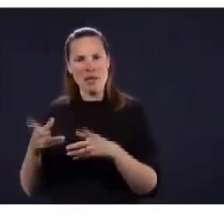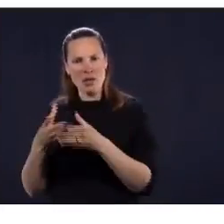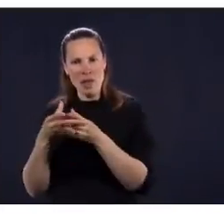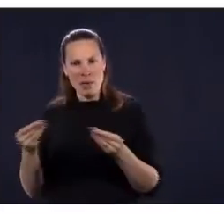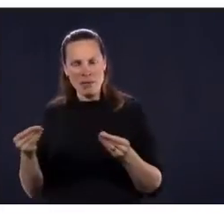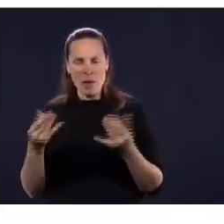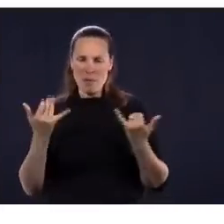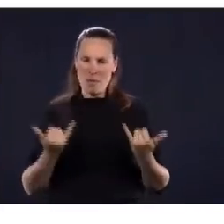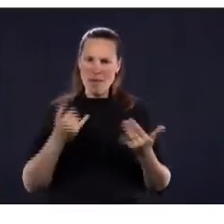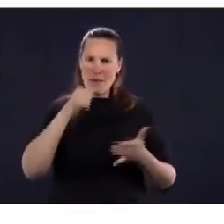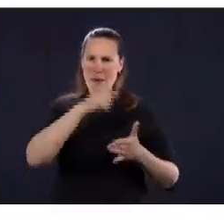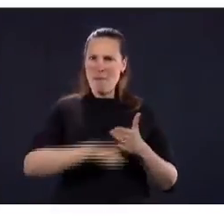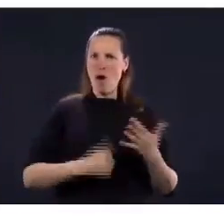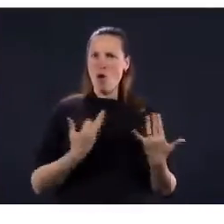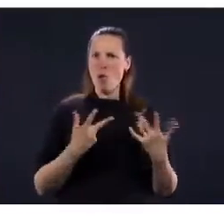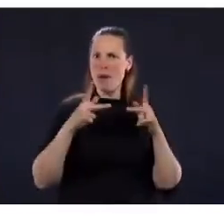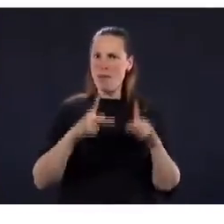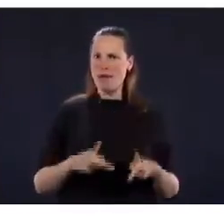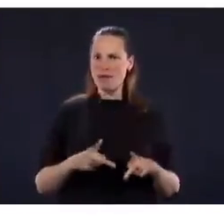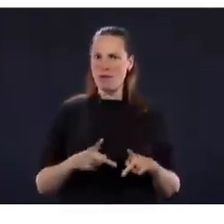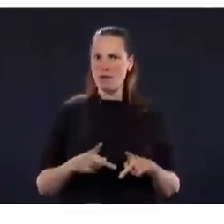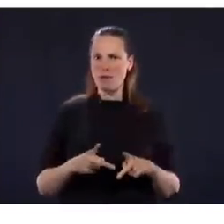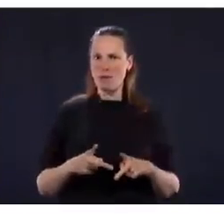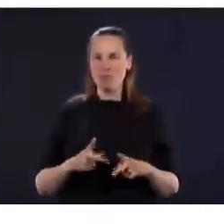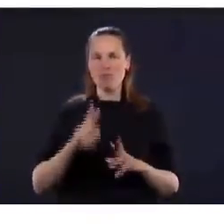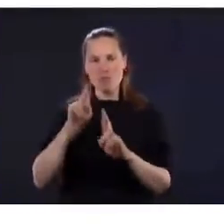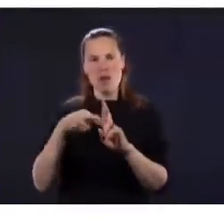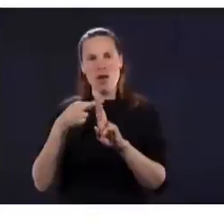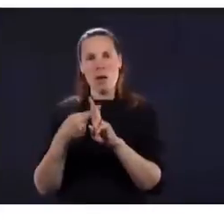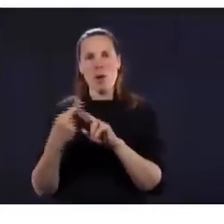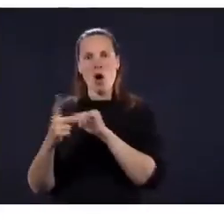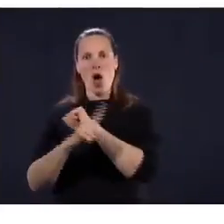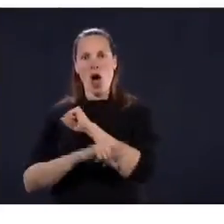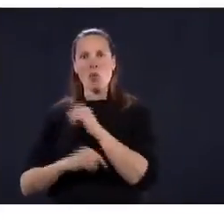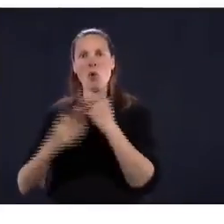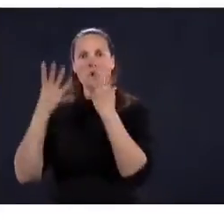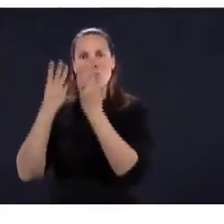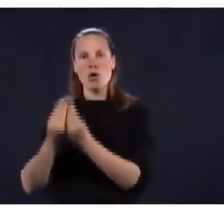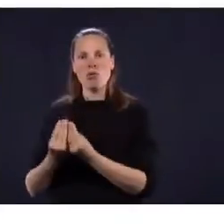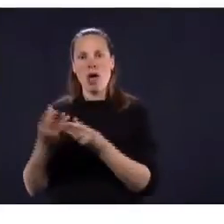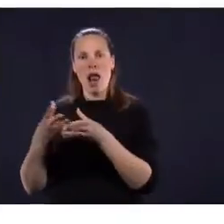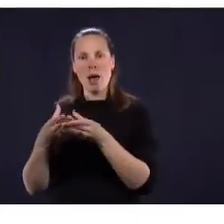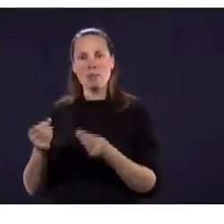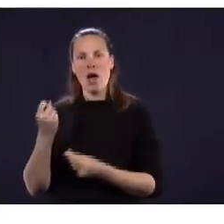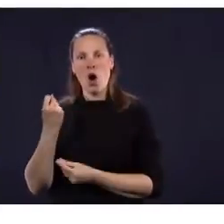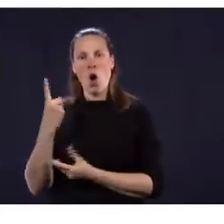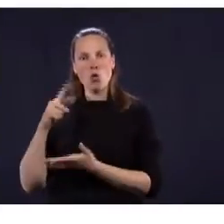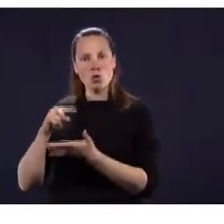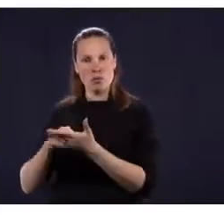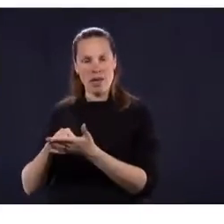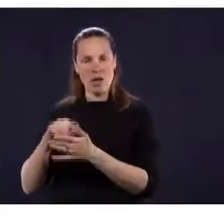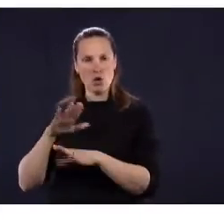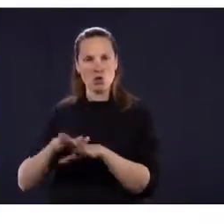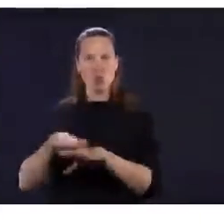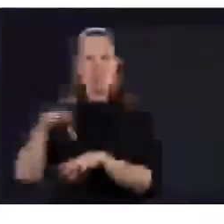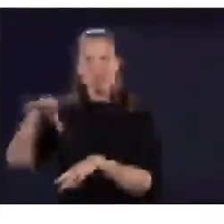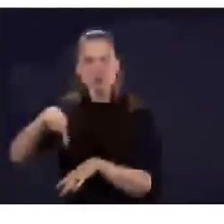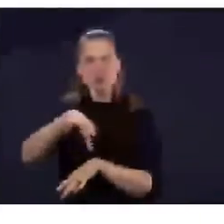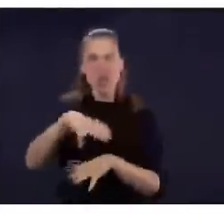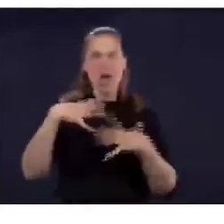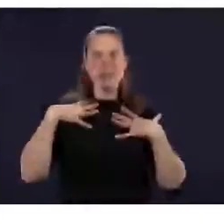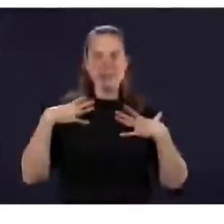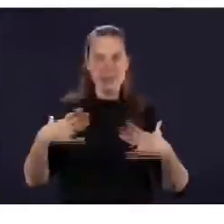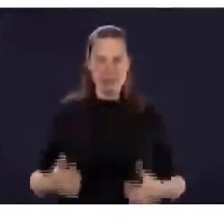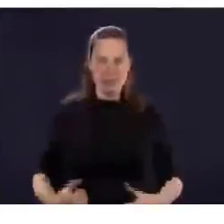parce qu'on ne peut pas reporter indéfiniment. Donc, on doit reprendre les activités dans les hôpitaux. Déjà, il y eu un